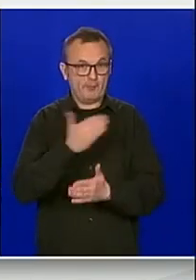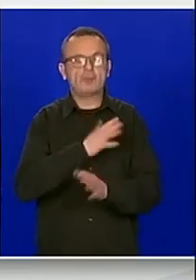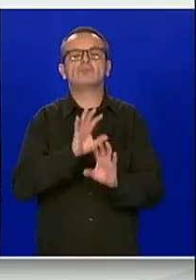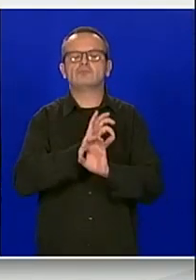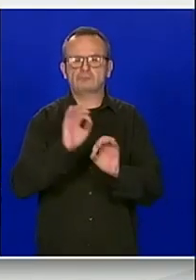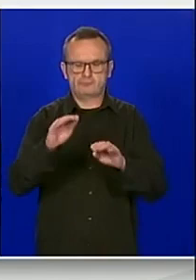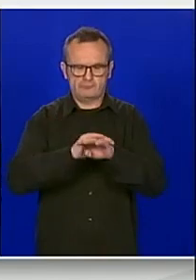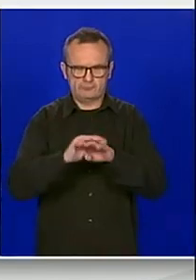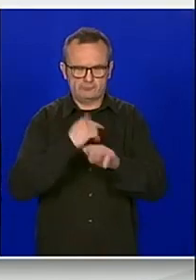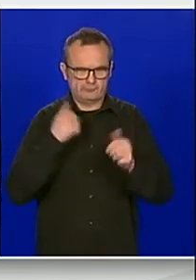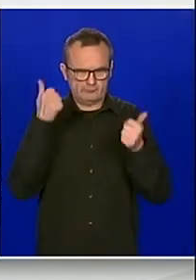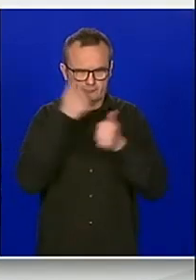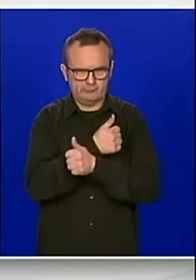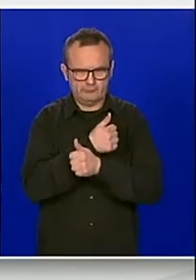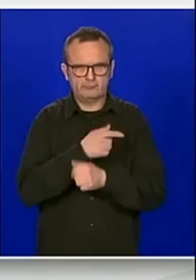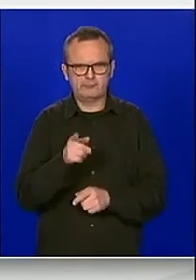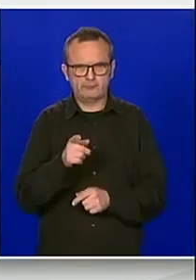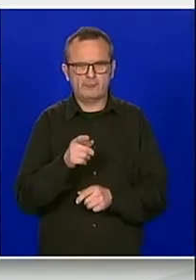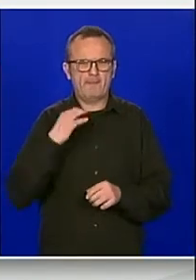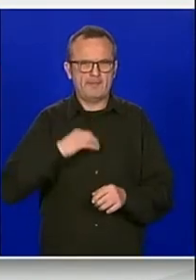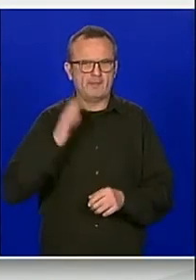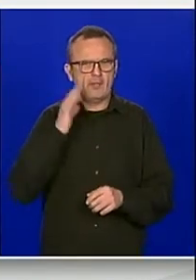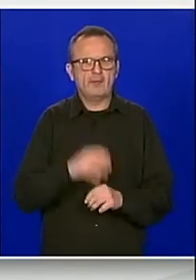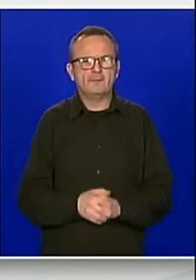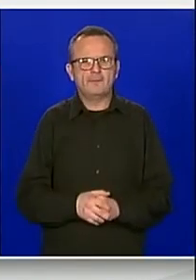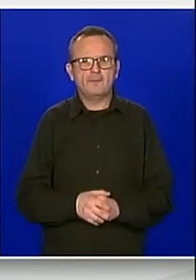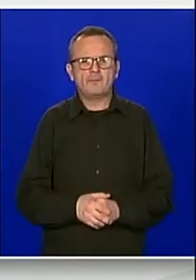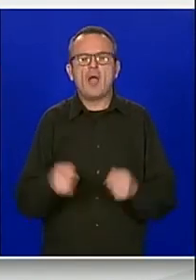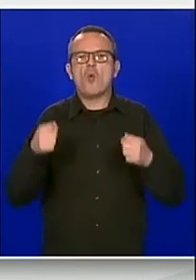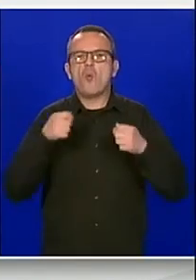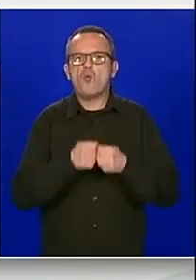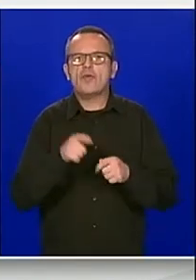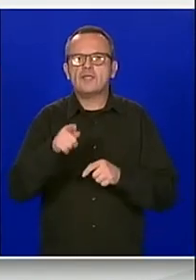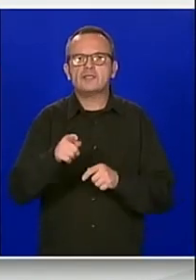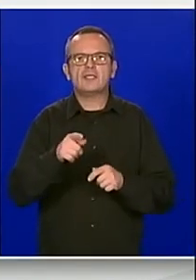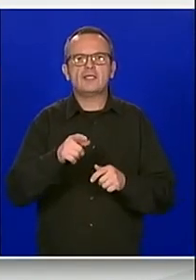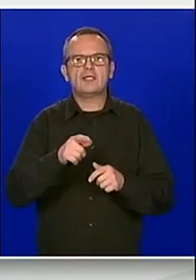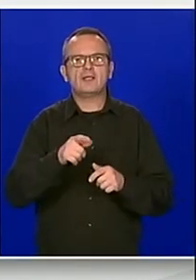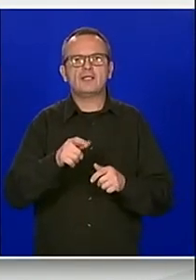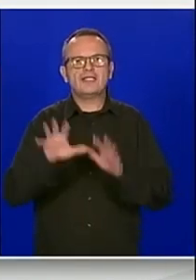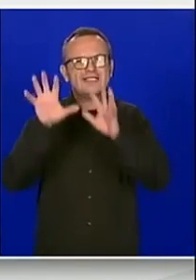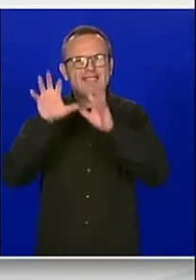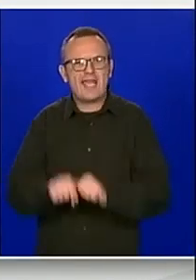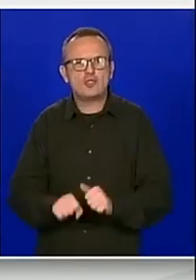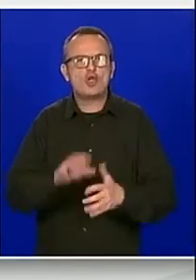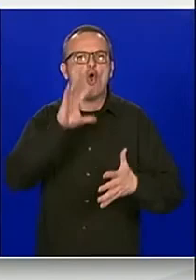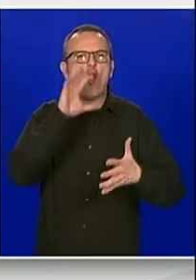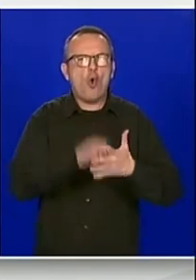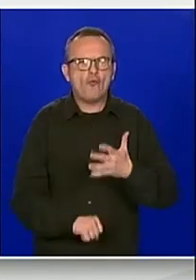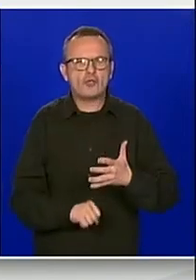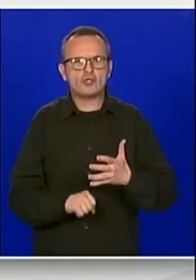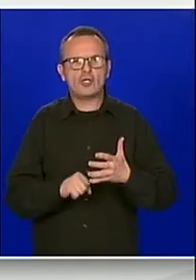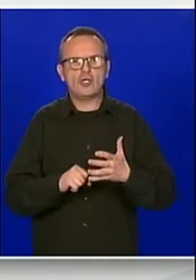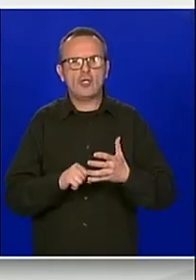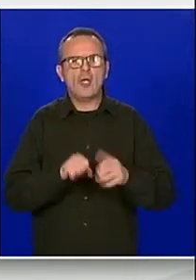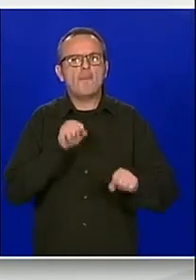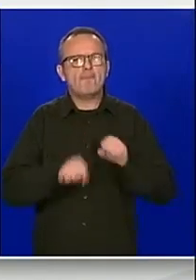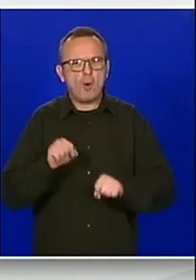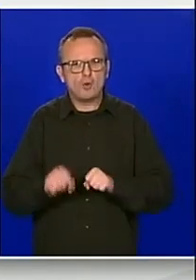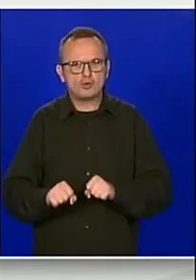pričavam se, sa zakonom o interventnim mjerama ovršnim i stečajnim postupcima za vrijeme trajanja posebnih okolnosti.